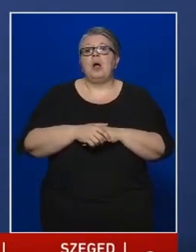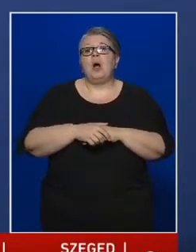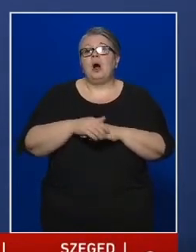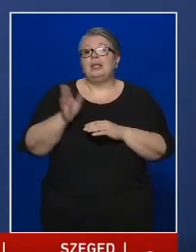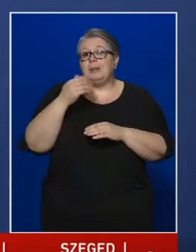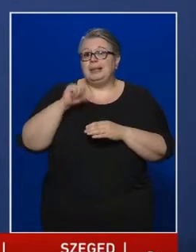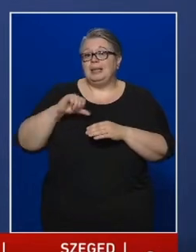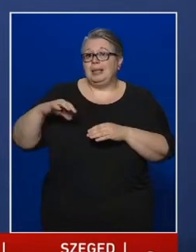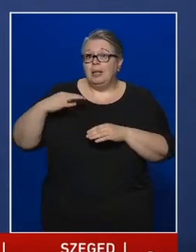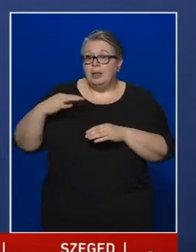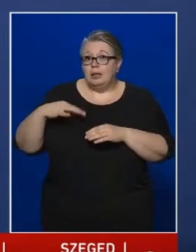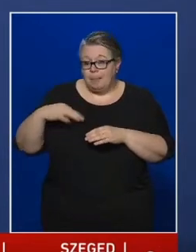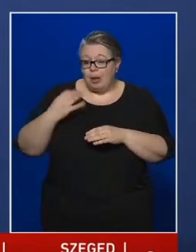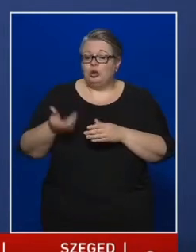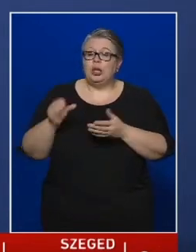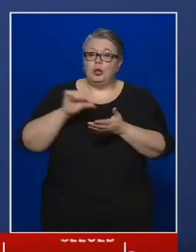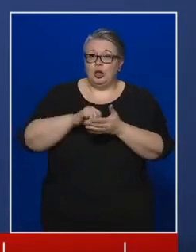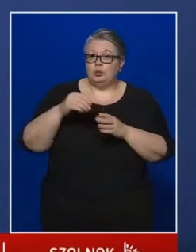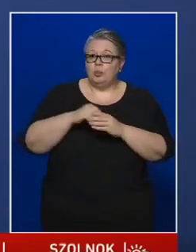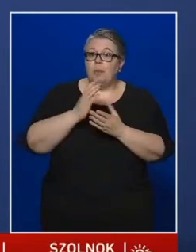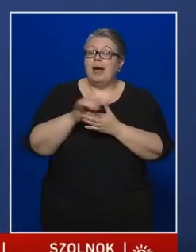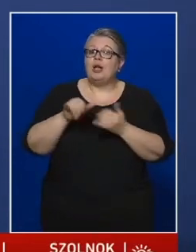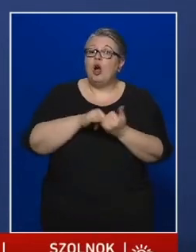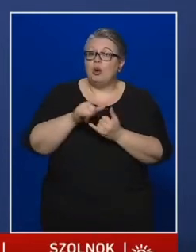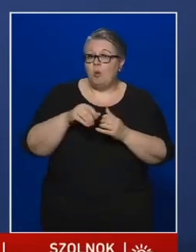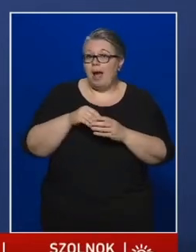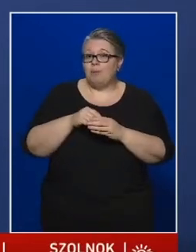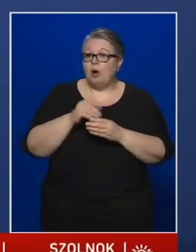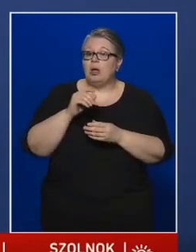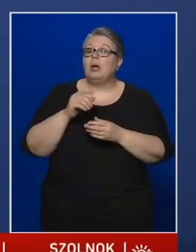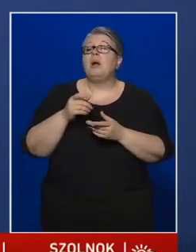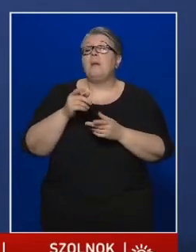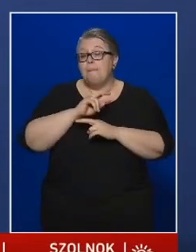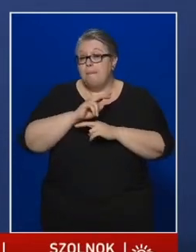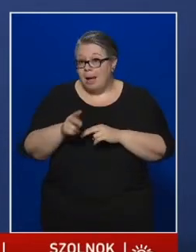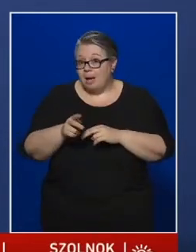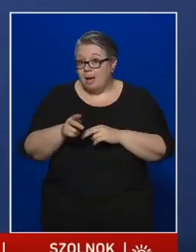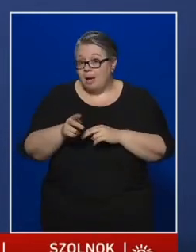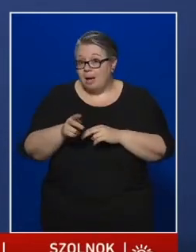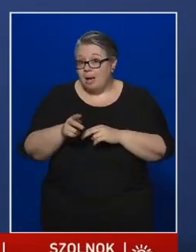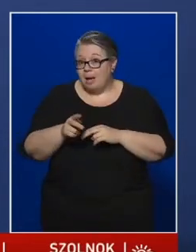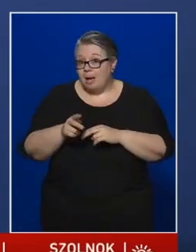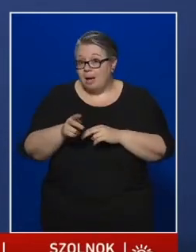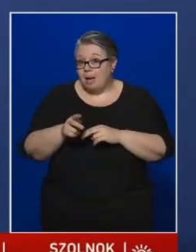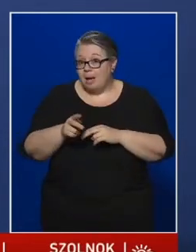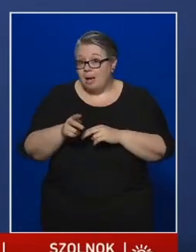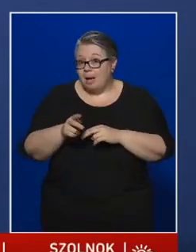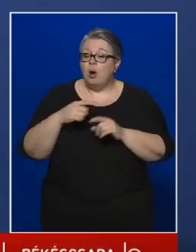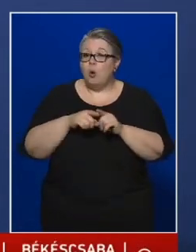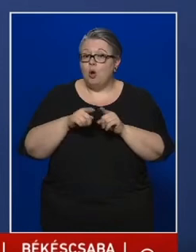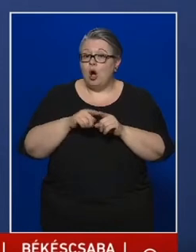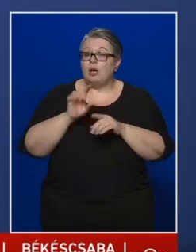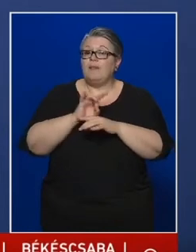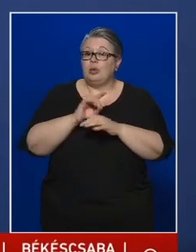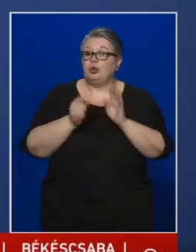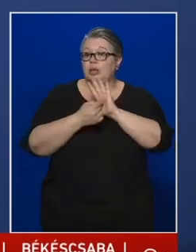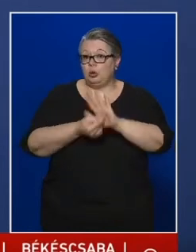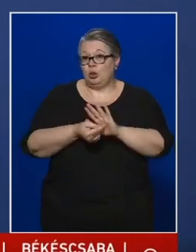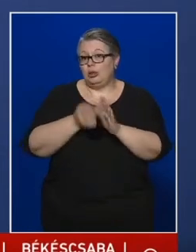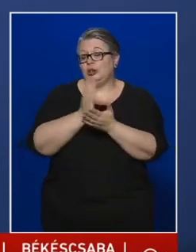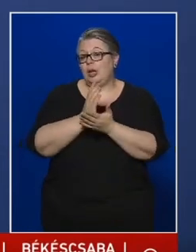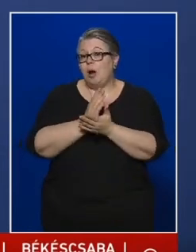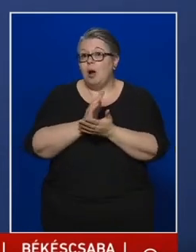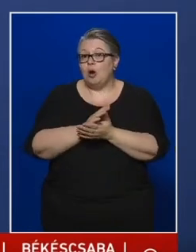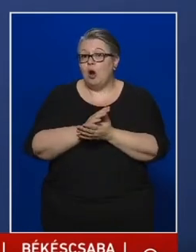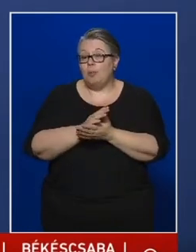Népegészségügyi Központban már januárban rendelkezésre állt egy olyan vírus kimutatására